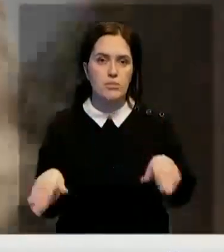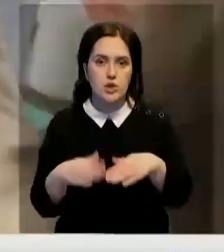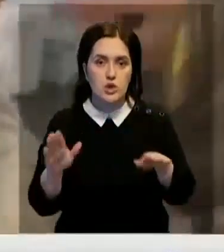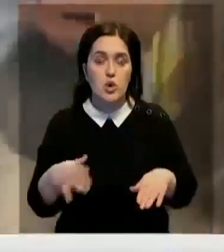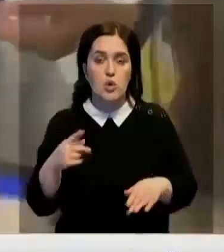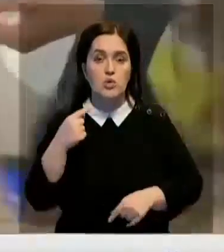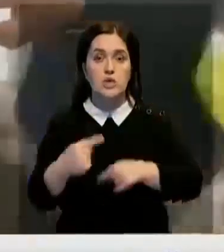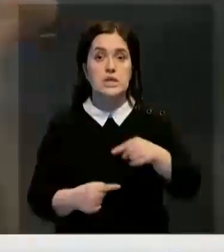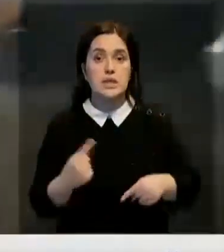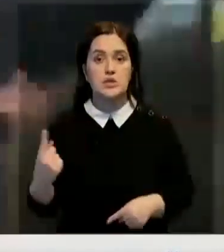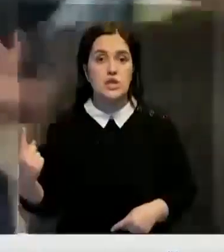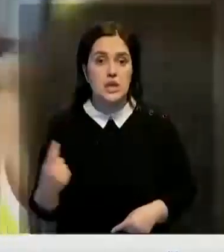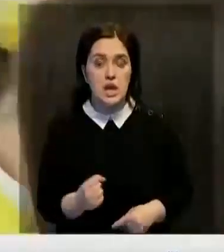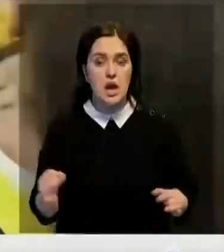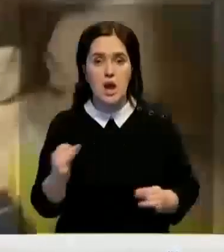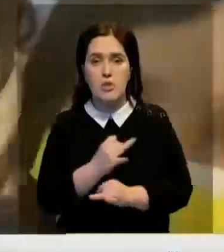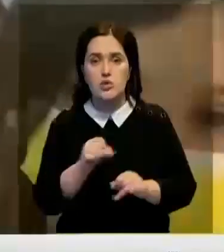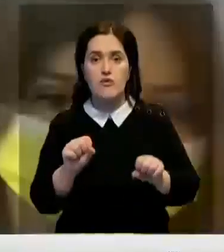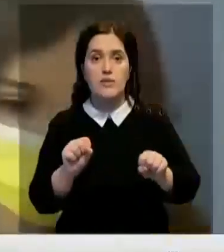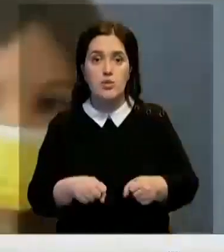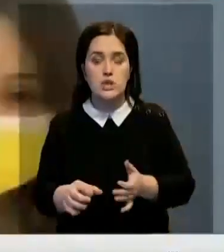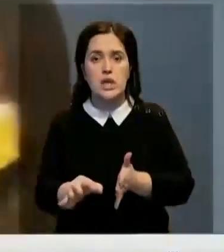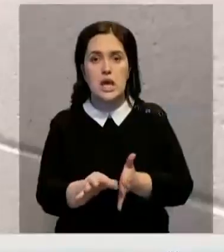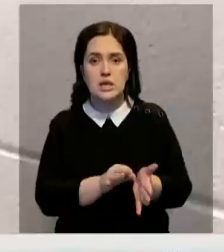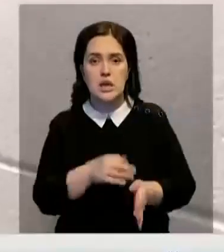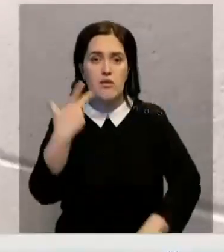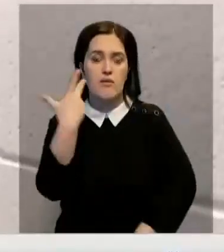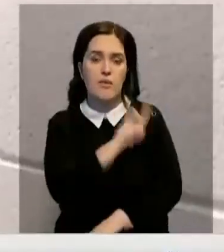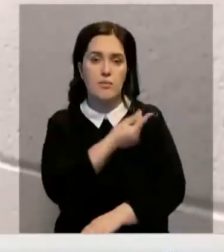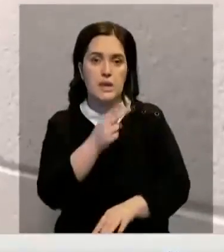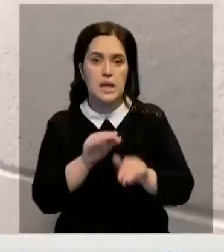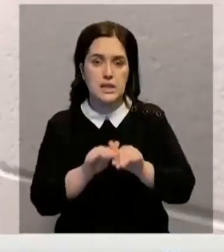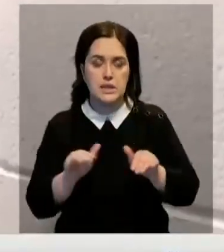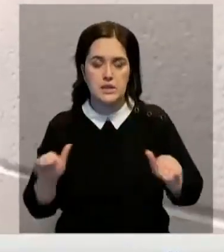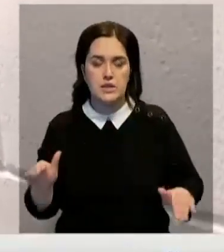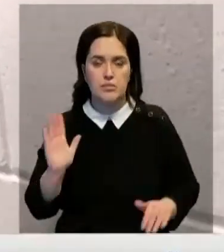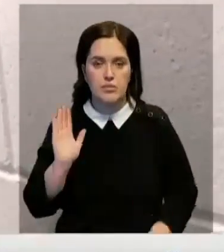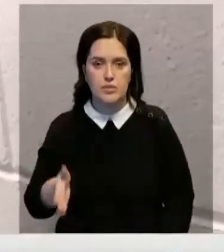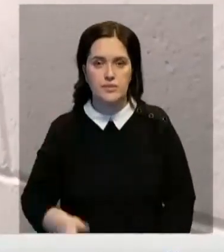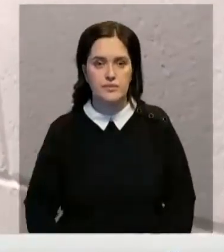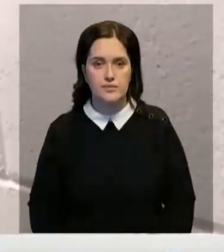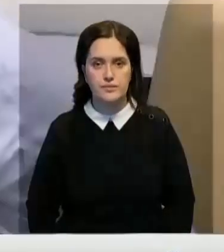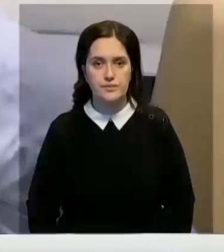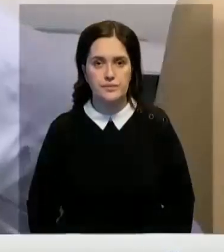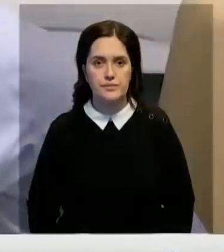препарат пустышка. Уже на следующей неделе эксперты обсудят возможность экстренного допуска вакцины для детей.